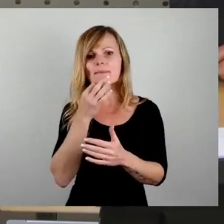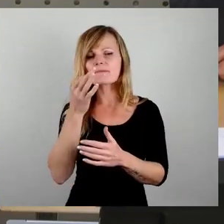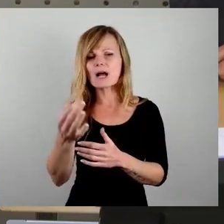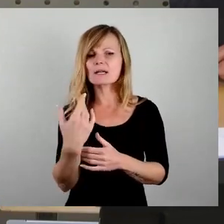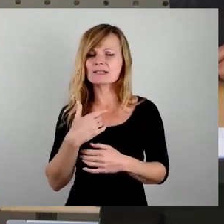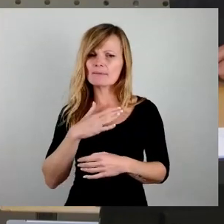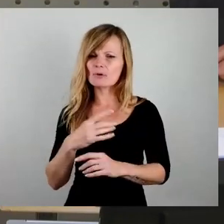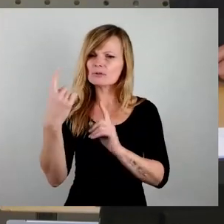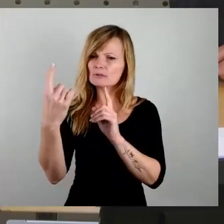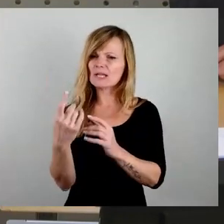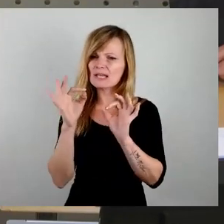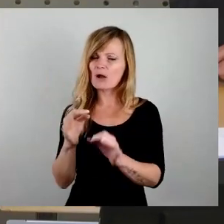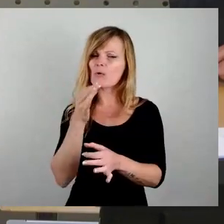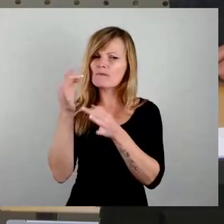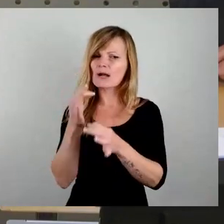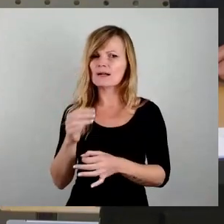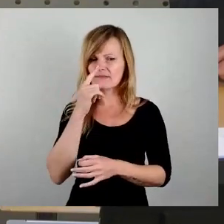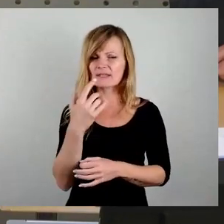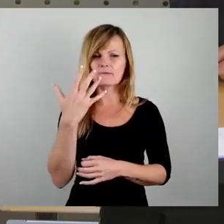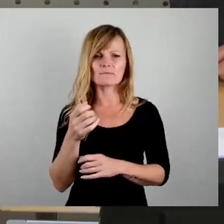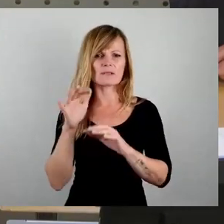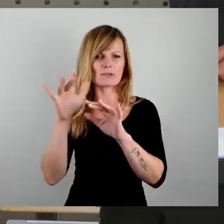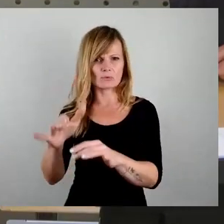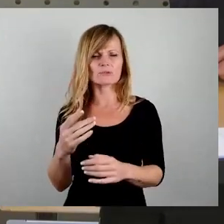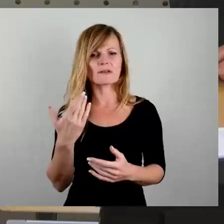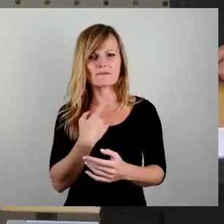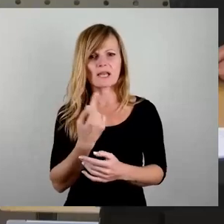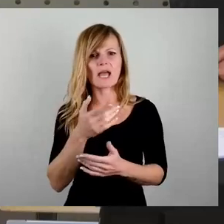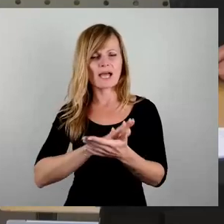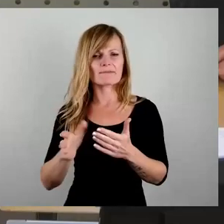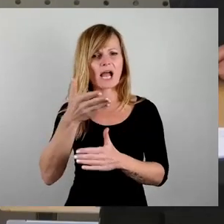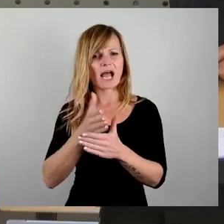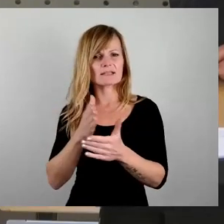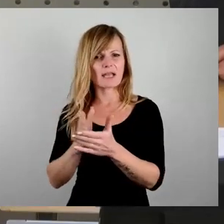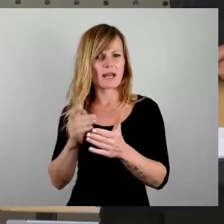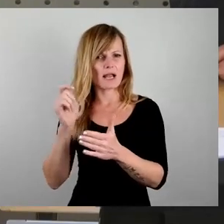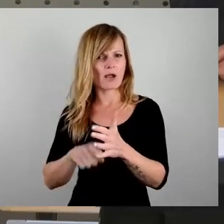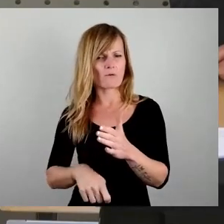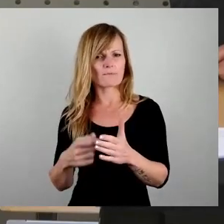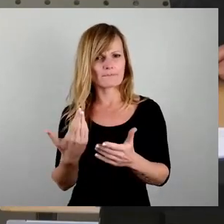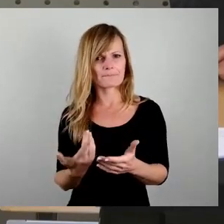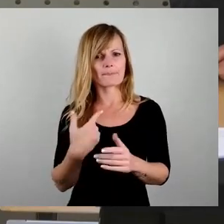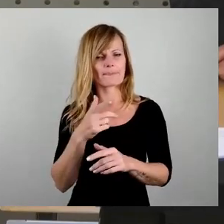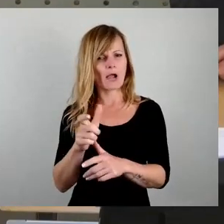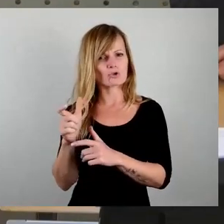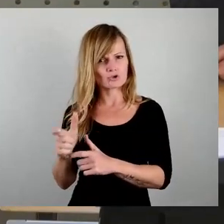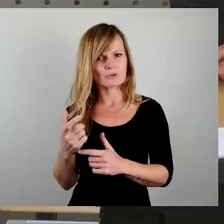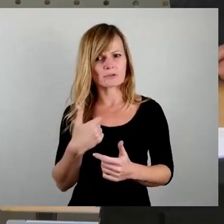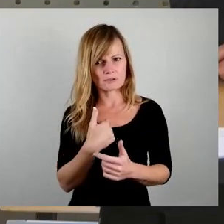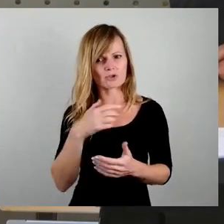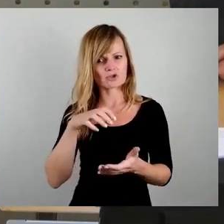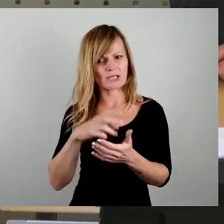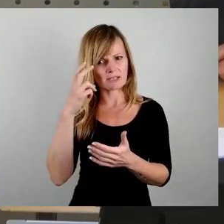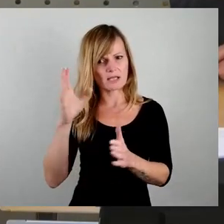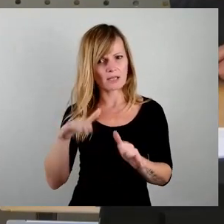Was passiert, wenn wir für die 50 Millionen einfach Anteile kaufen? Das ist eine Frage, die ist als Stadtrat in einem Ausschuss legitim. Zuschuss,